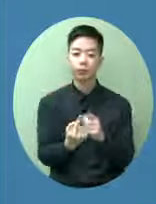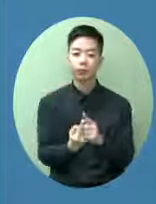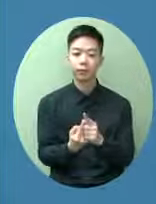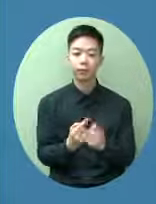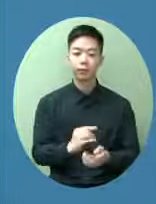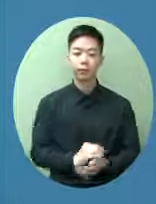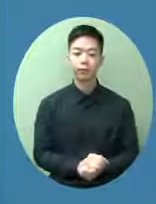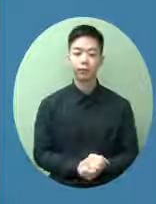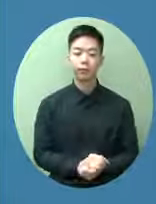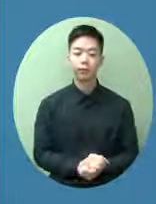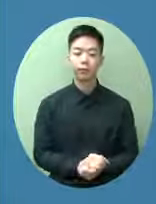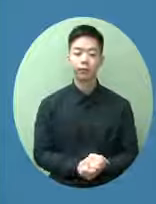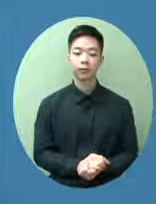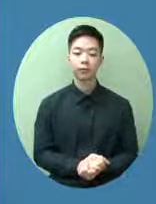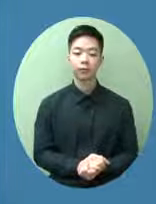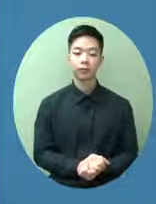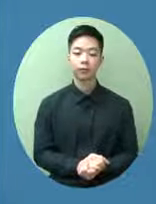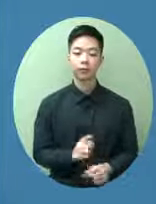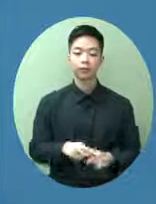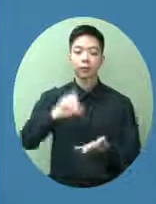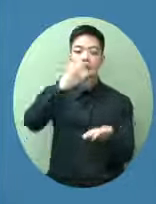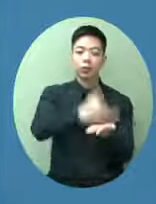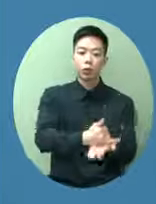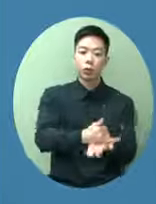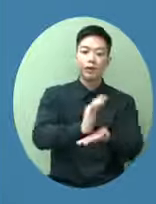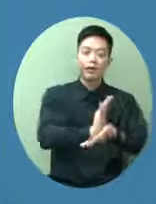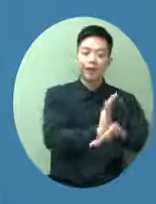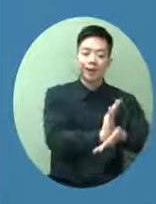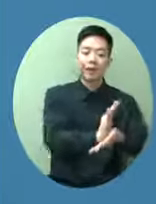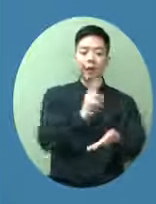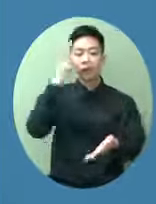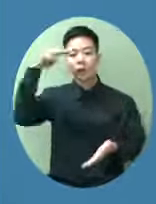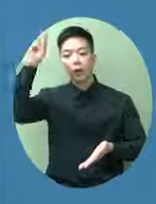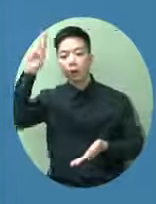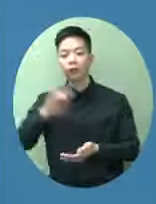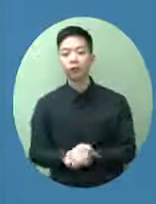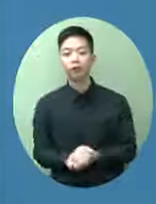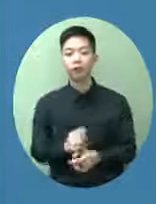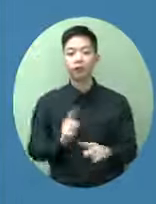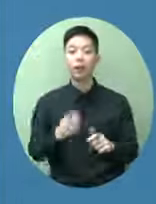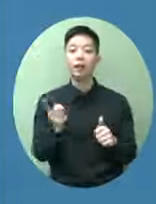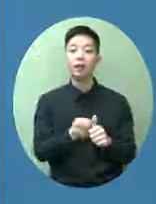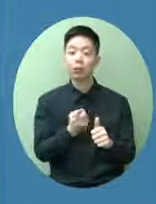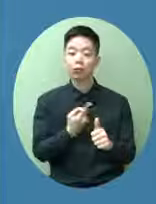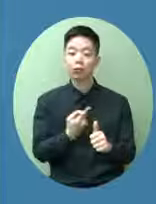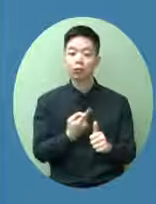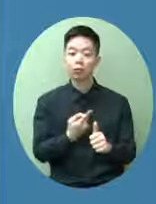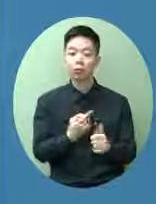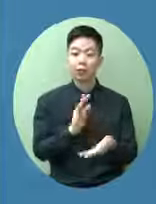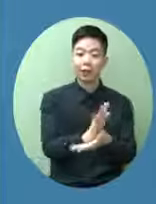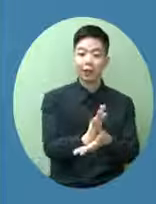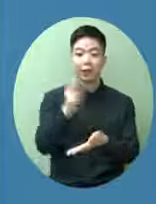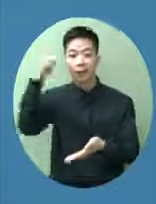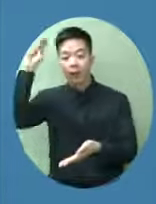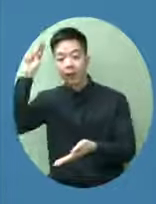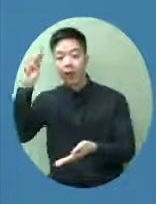所謂滯留在印尼和菲律賓所以率先是跟這兩個國家香港的總令市